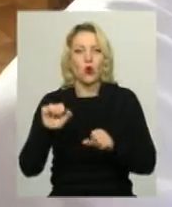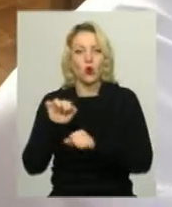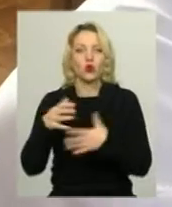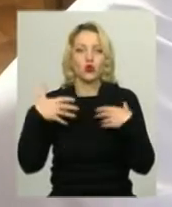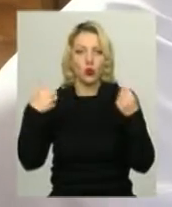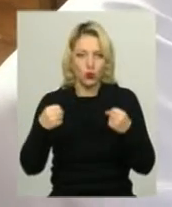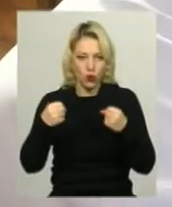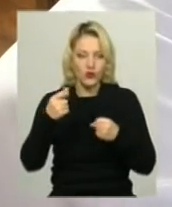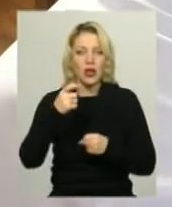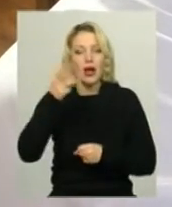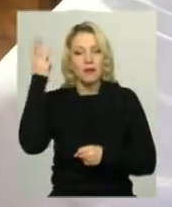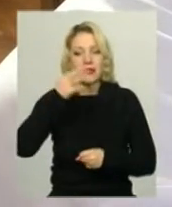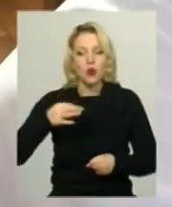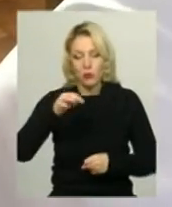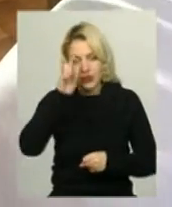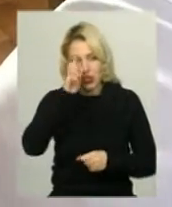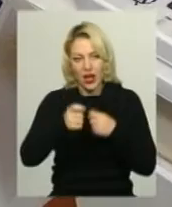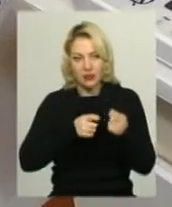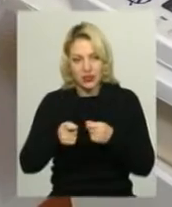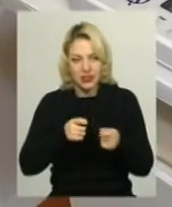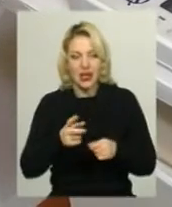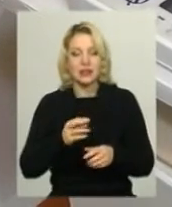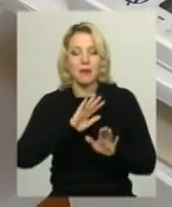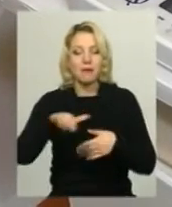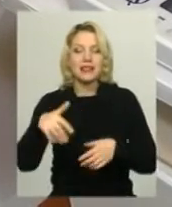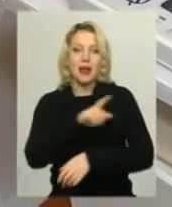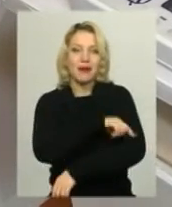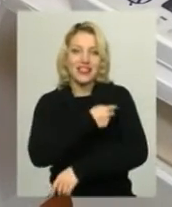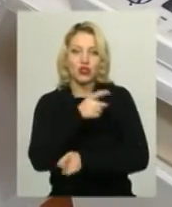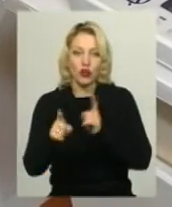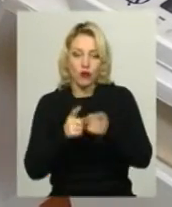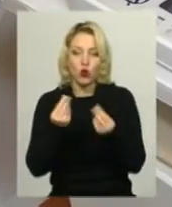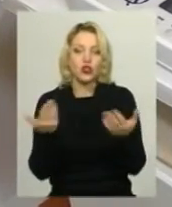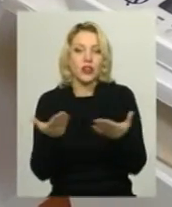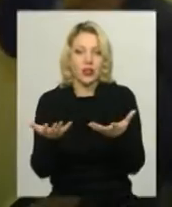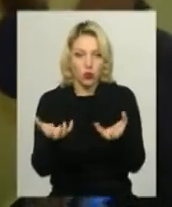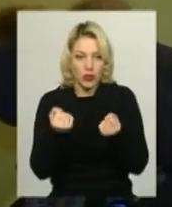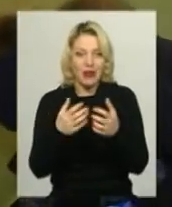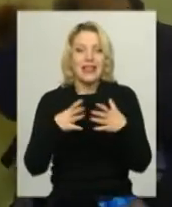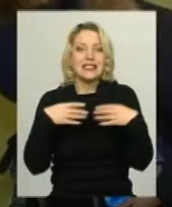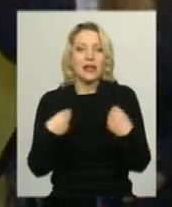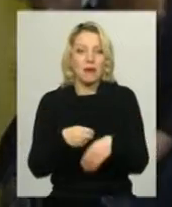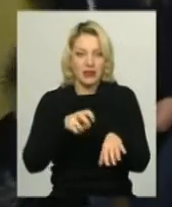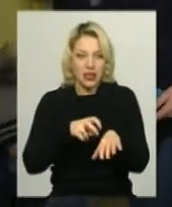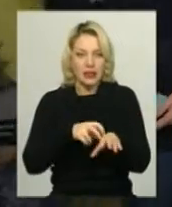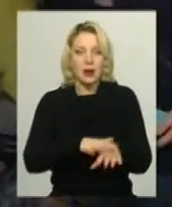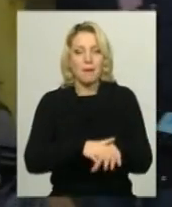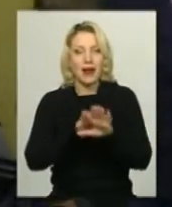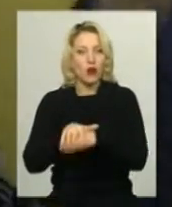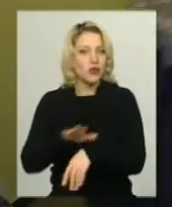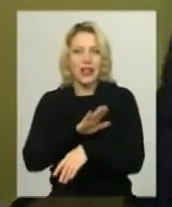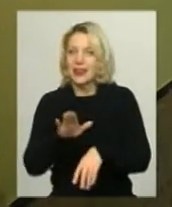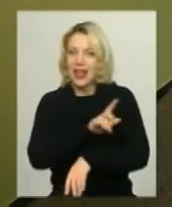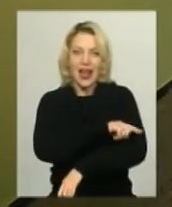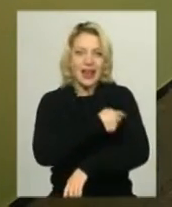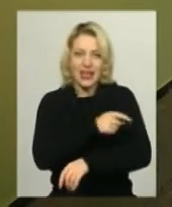здоров'я Хмельницької облдержадміністрації Ольги Трач, після медичної реформи гроші, які отримує сімейний лікар, перераховуються не лікарю, а